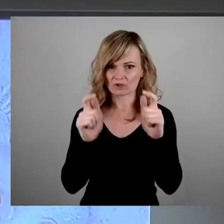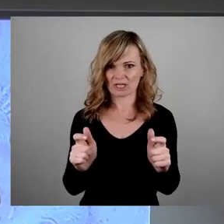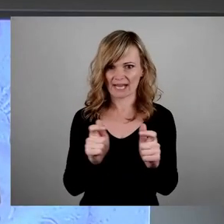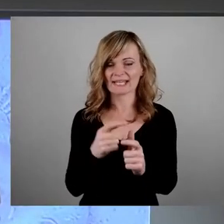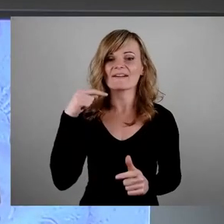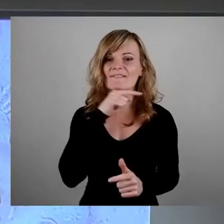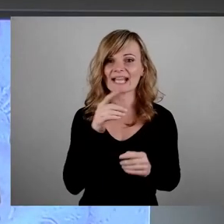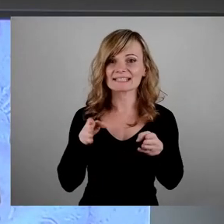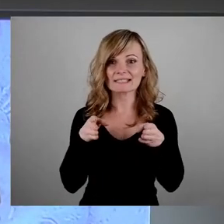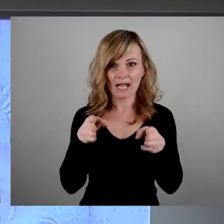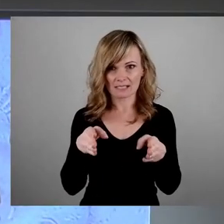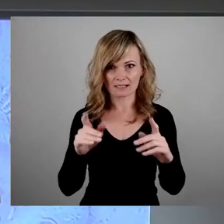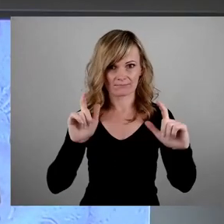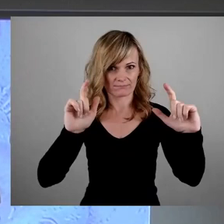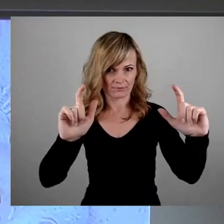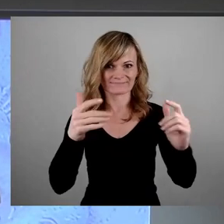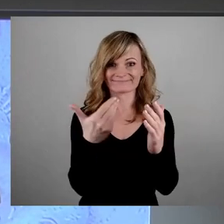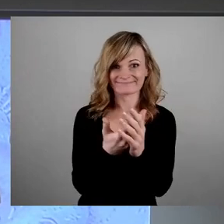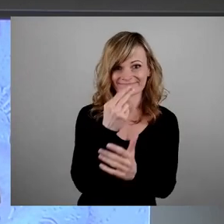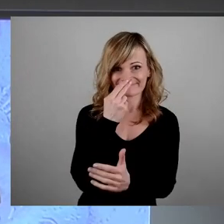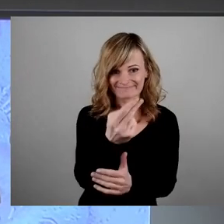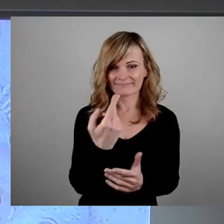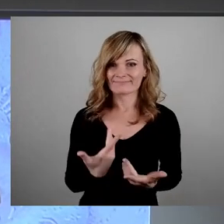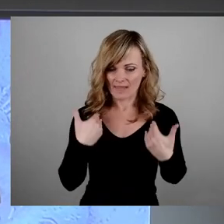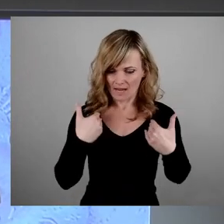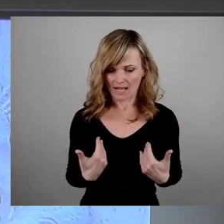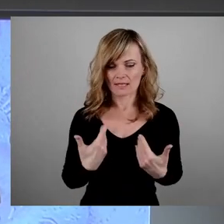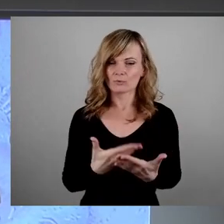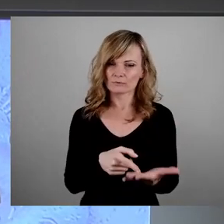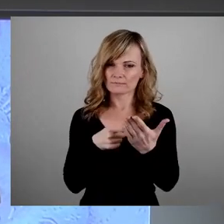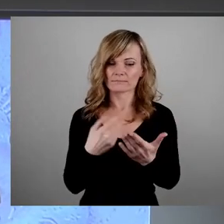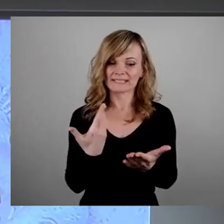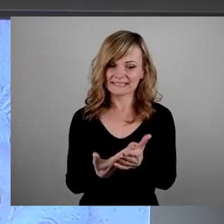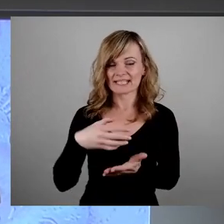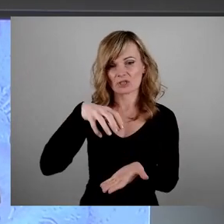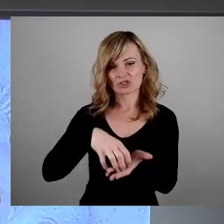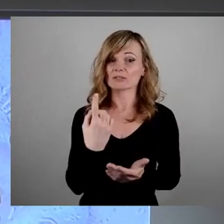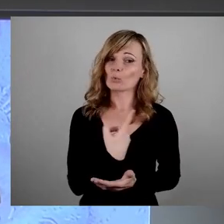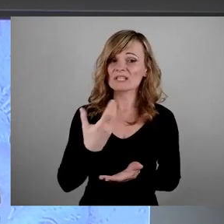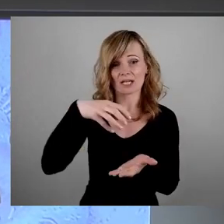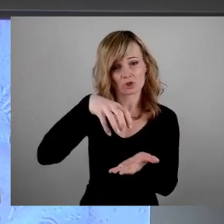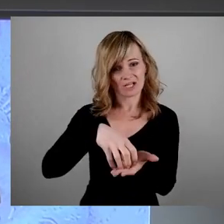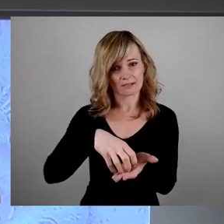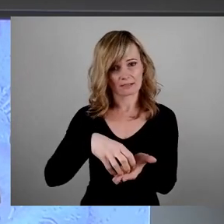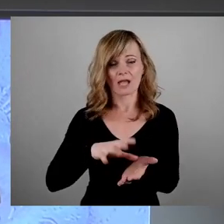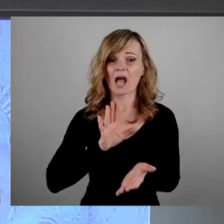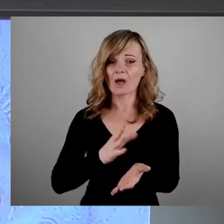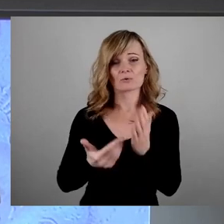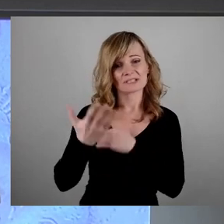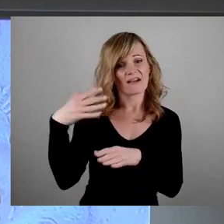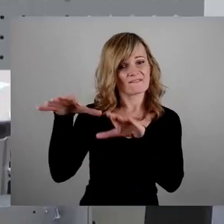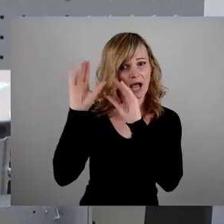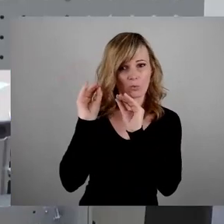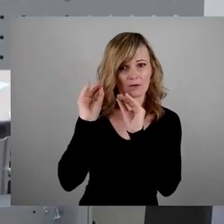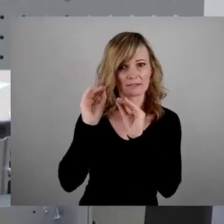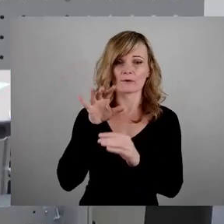Haltung der Überlebenden deutlich macht. Diese Stadt, unsere Stadt, muss aus ihren Erfahrungen heraus für